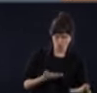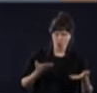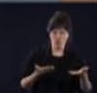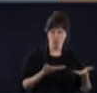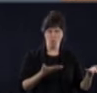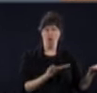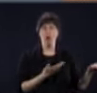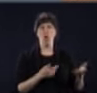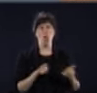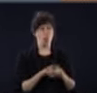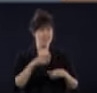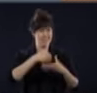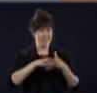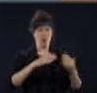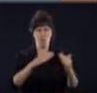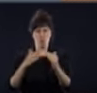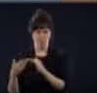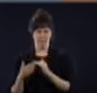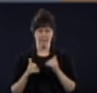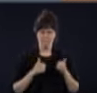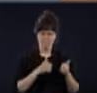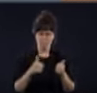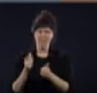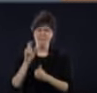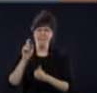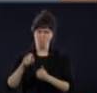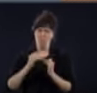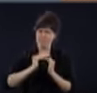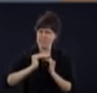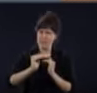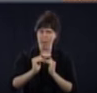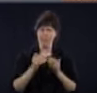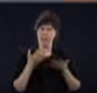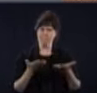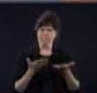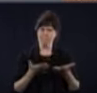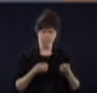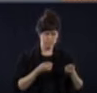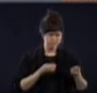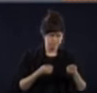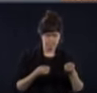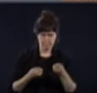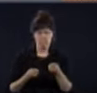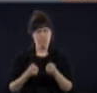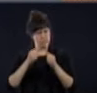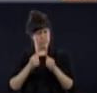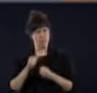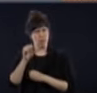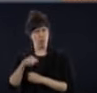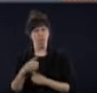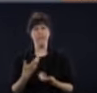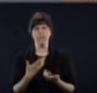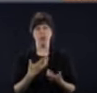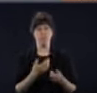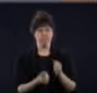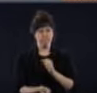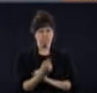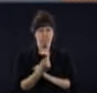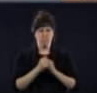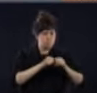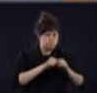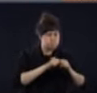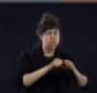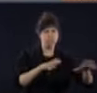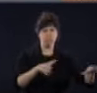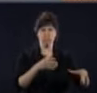Mais la situation quand même est relativement sous contrôle. y a eu des éclosions. Il y en a eu, comme il y en a particulièrement dans